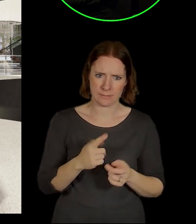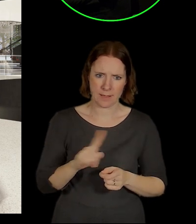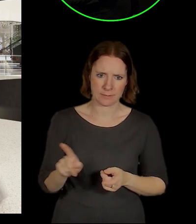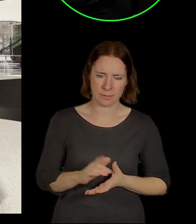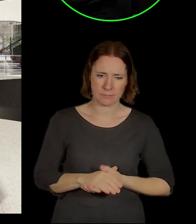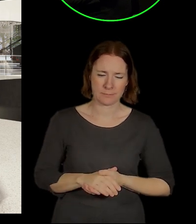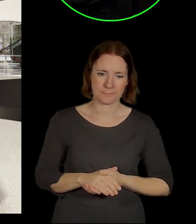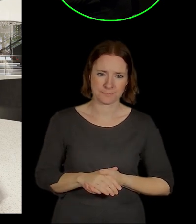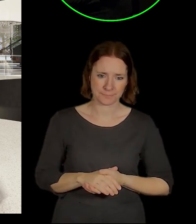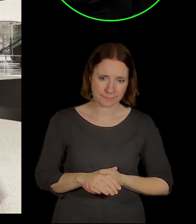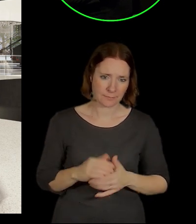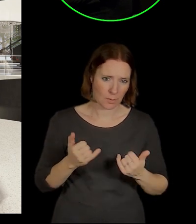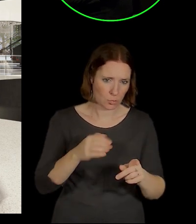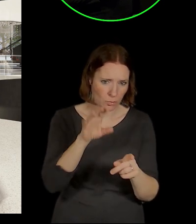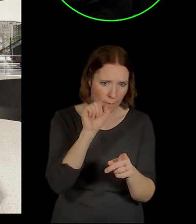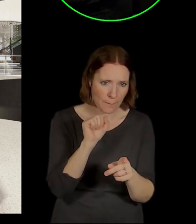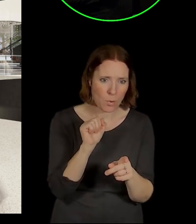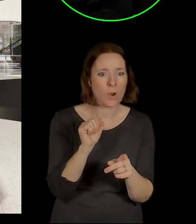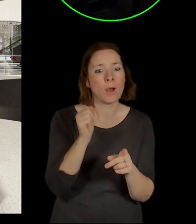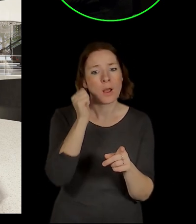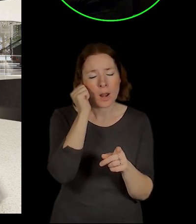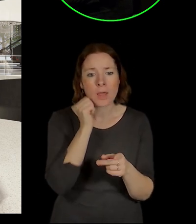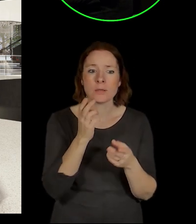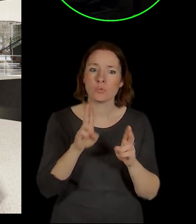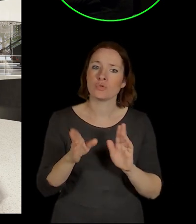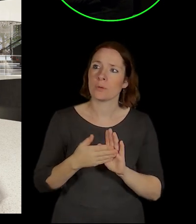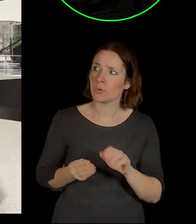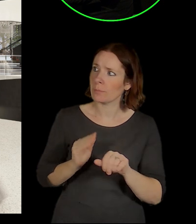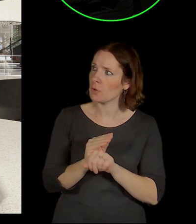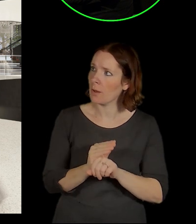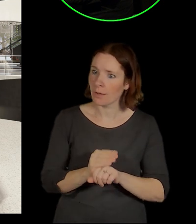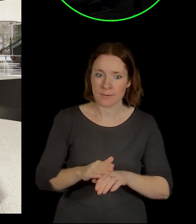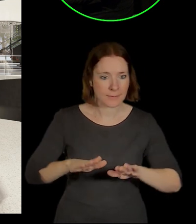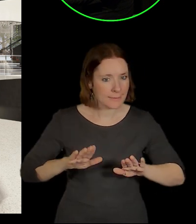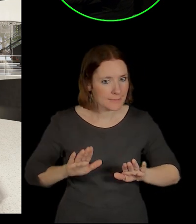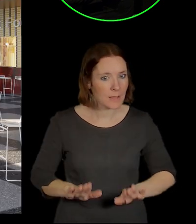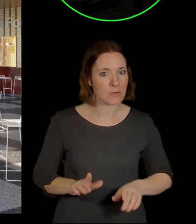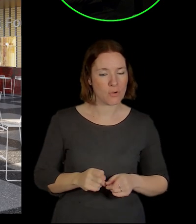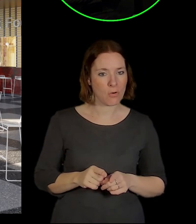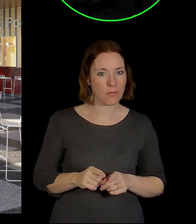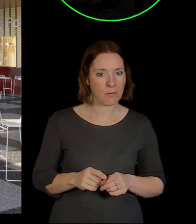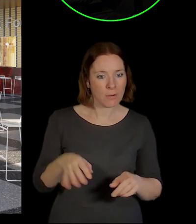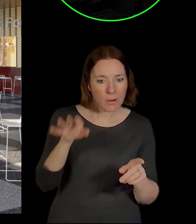Dneska už to chápu, že by se tam lidi mohli sednout na kafé a čekat, až vyznou babičku od vlaku.